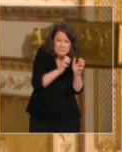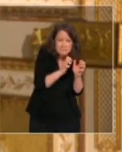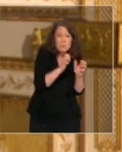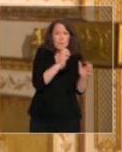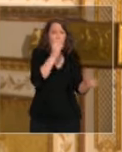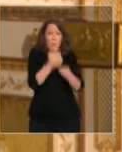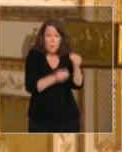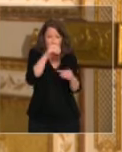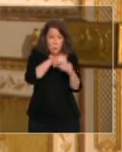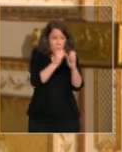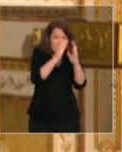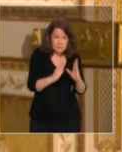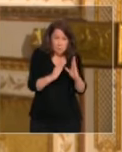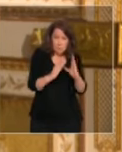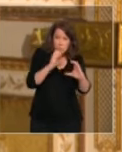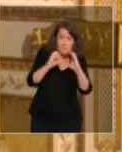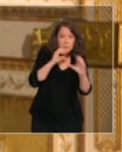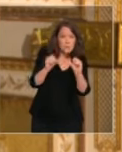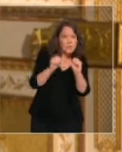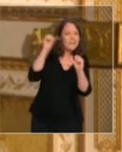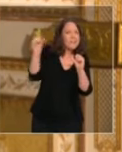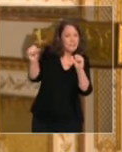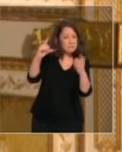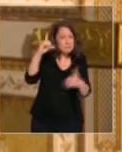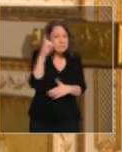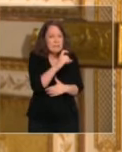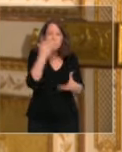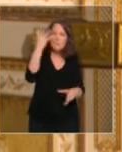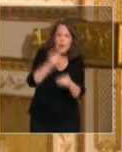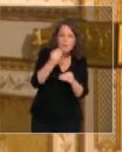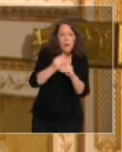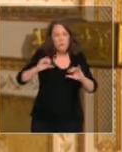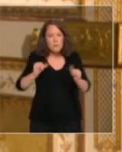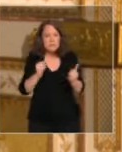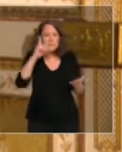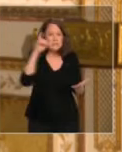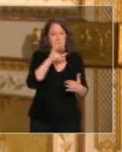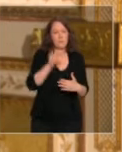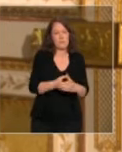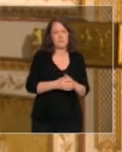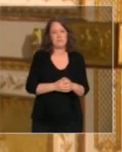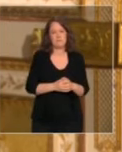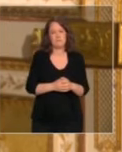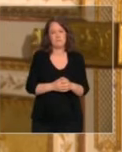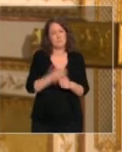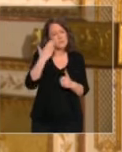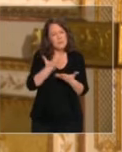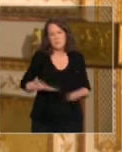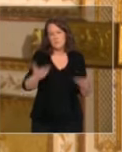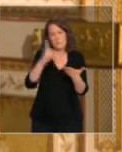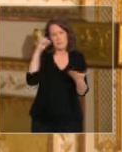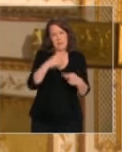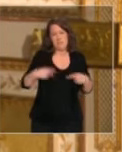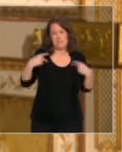soi des moyens de communication nécessaires pour apprendre, se distraire, échanger. Encore plus difficile à vivre lorsque les tensions